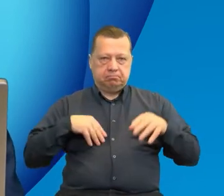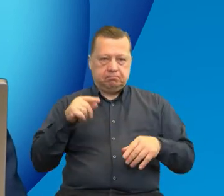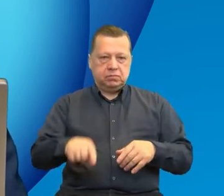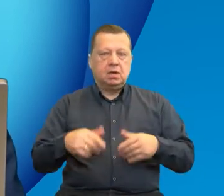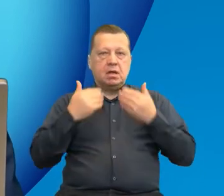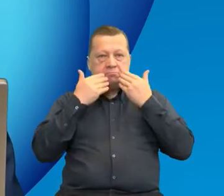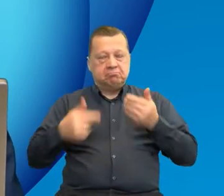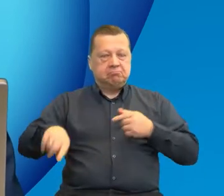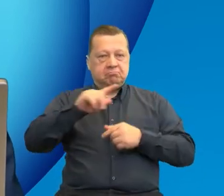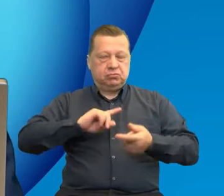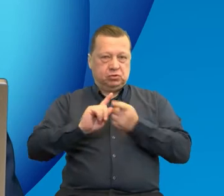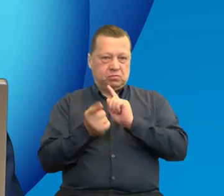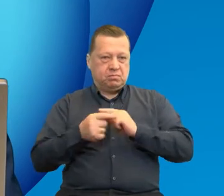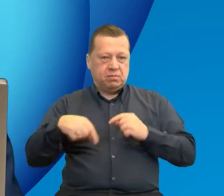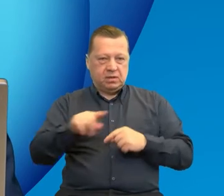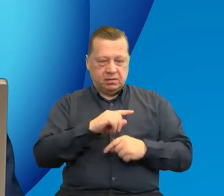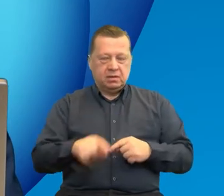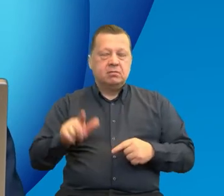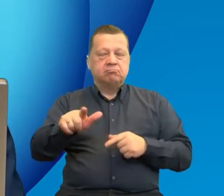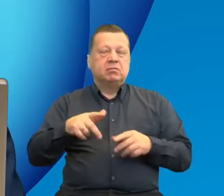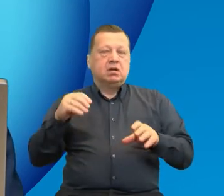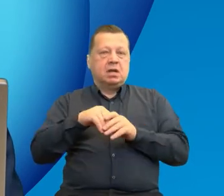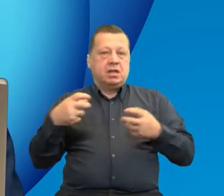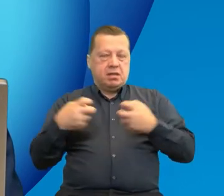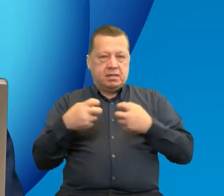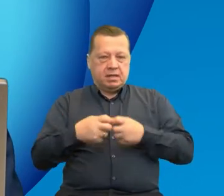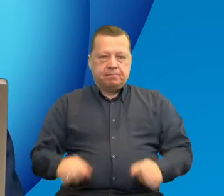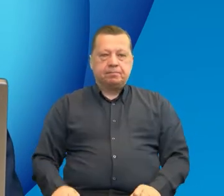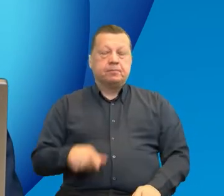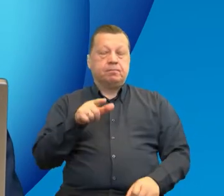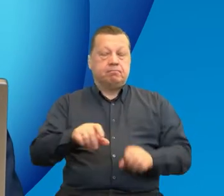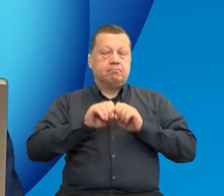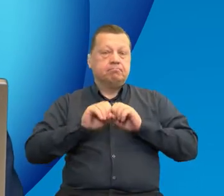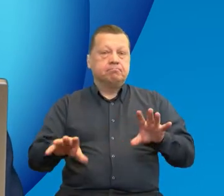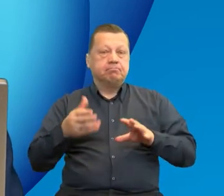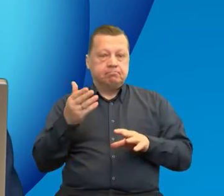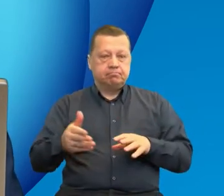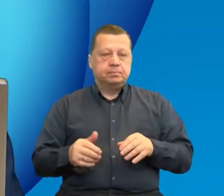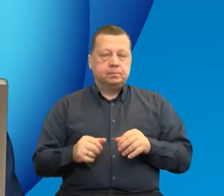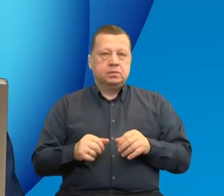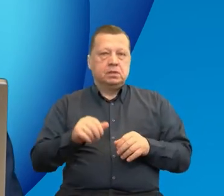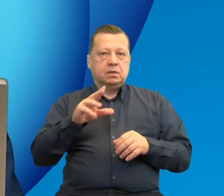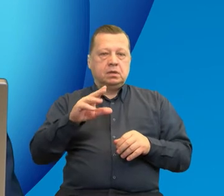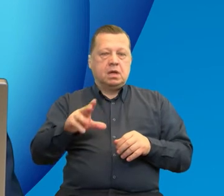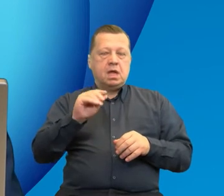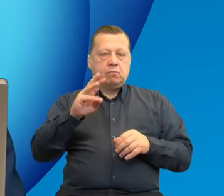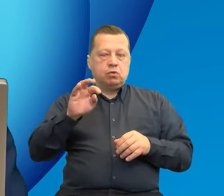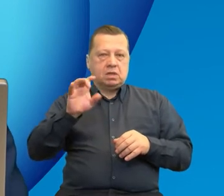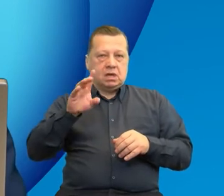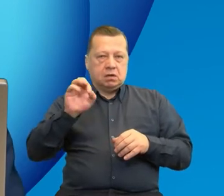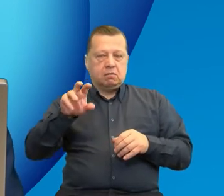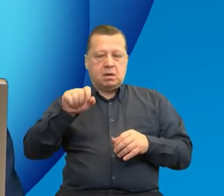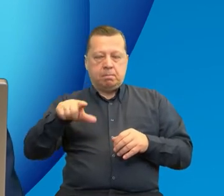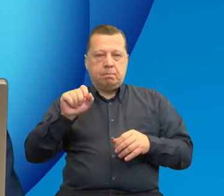w tak licznym gronie, a spotykamy się na platformie online. Nasze wydarzenie również transmitowane jest na stronie ewt.gov.pl,